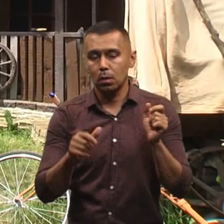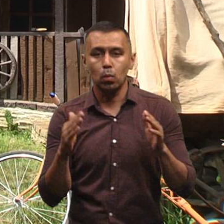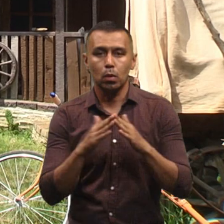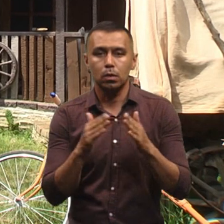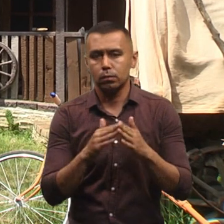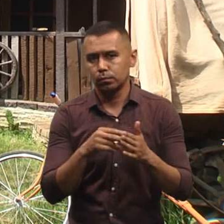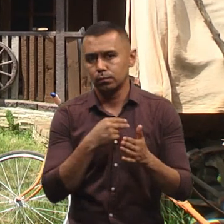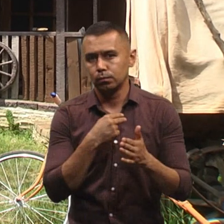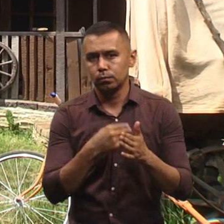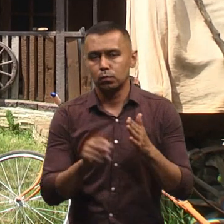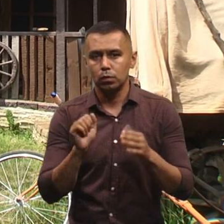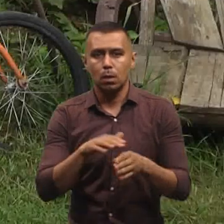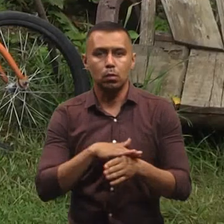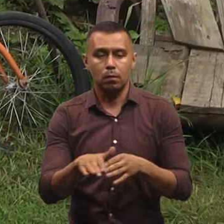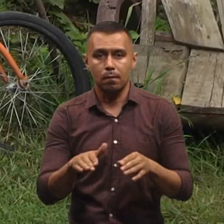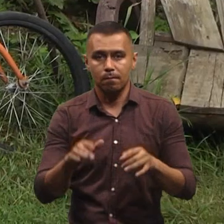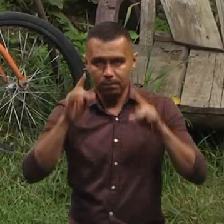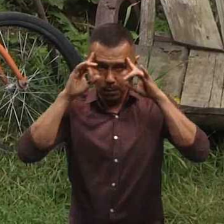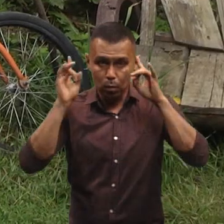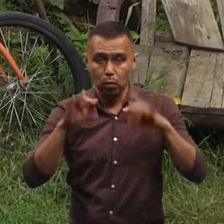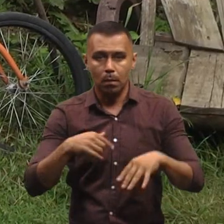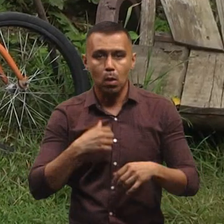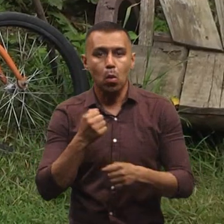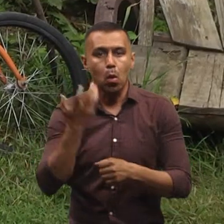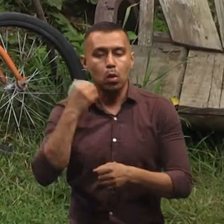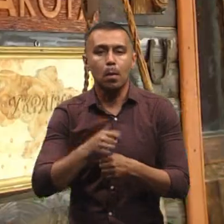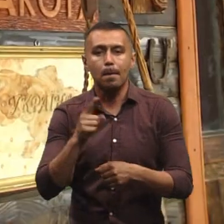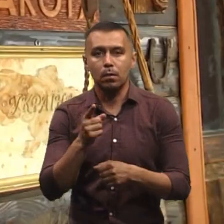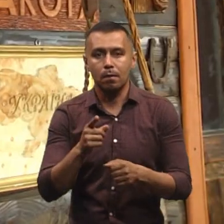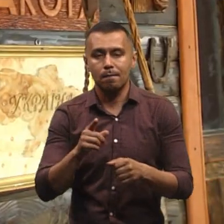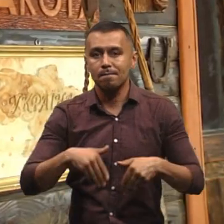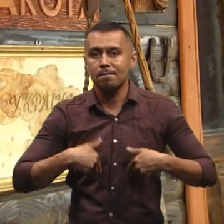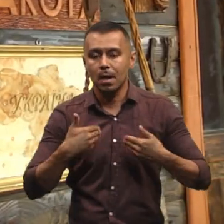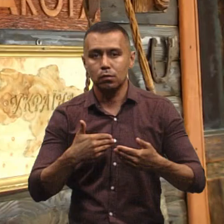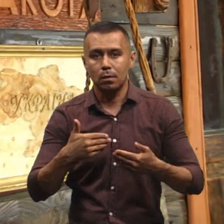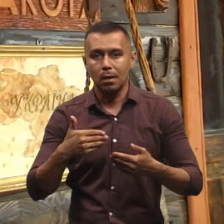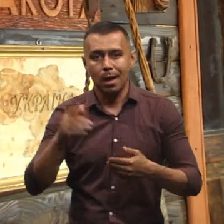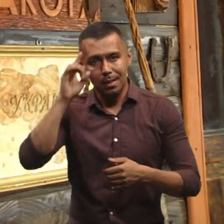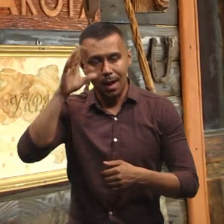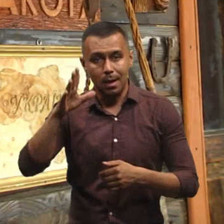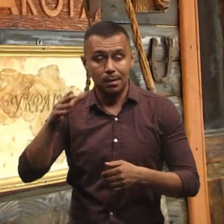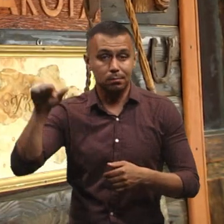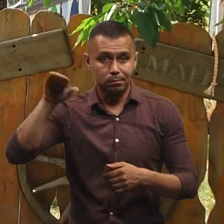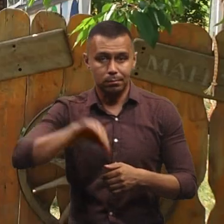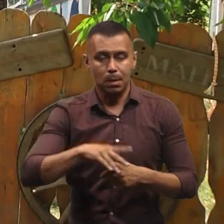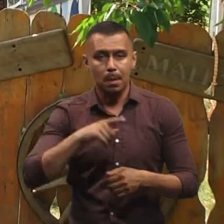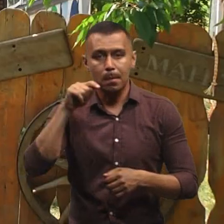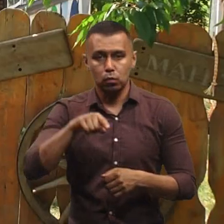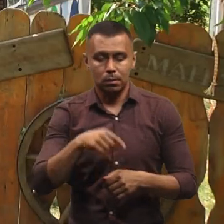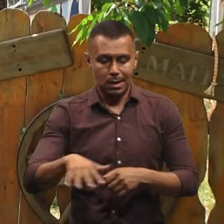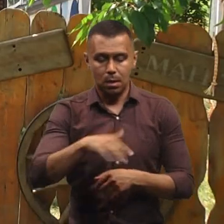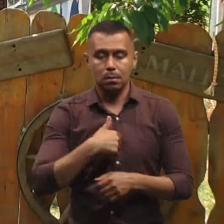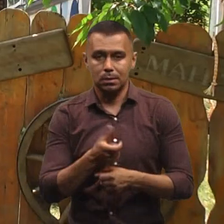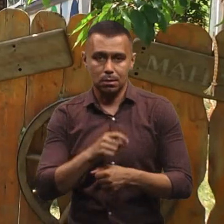купився, можна сказати, абсолютно випадково. Ми, коли робили першу версію карти легенди Понизя, декілька разів сюди приїжджали, і ця територія нам дуже